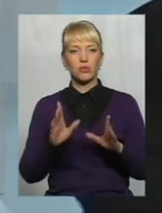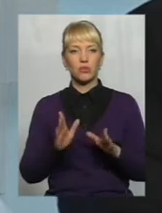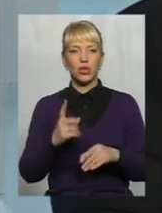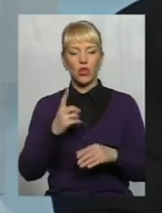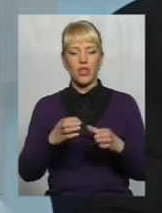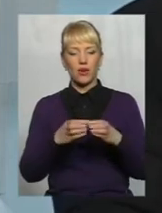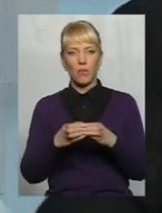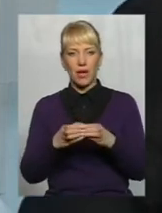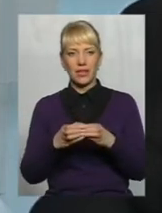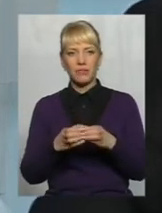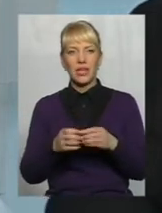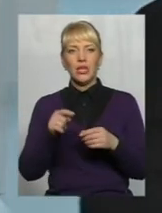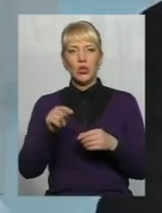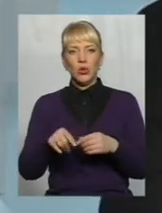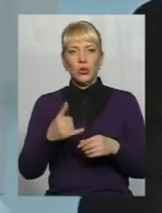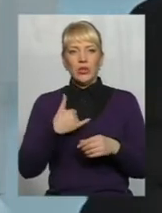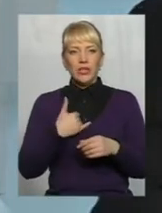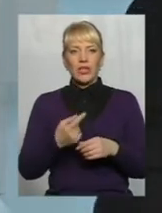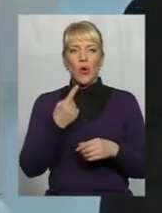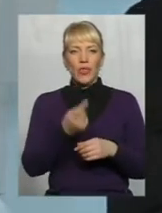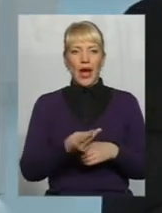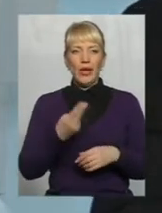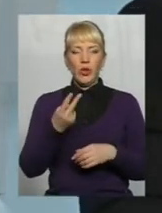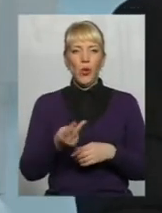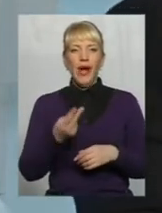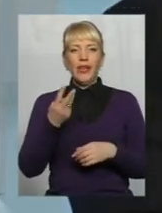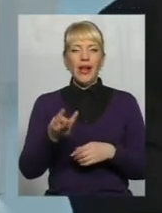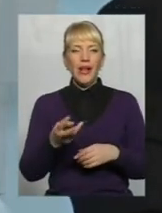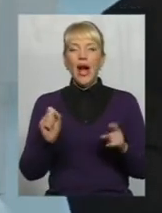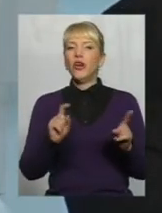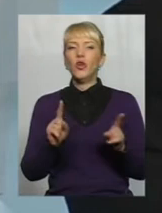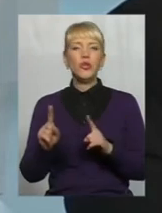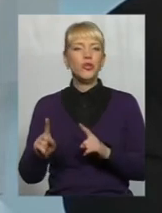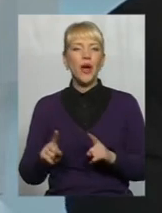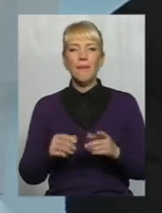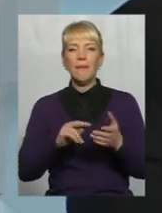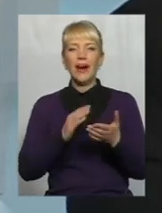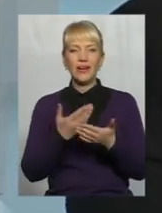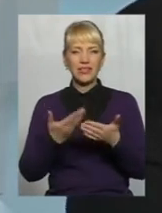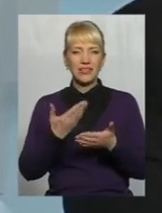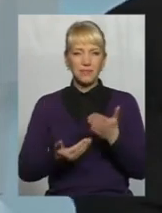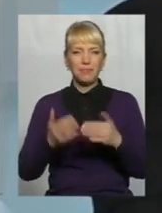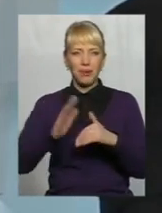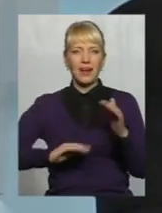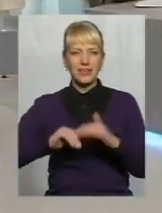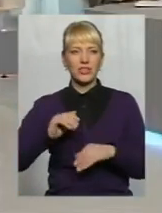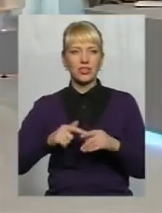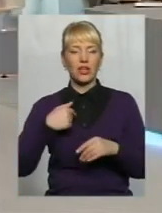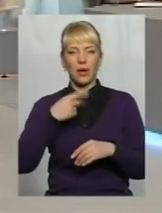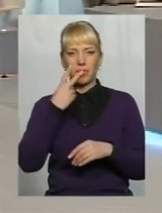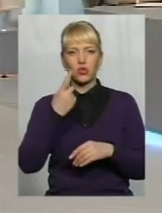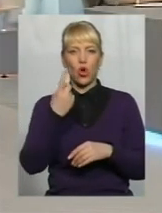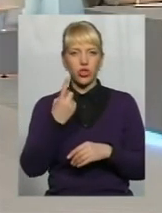громада І тут у нас і одна, і друга, і третя, а що, що, що, що, практично, я ж бачу, що тут Одна булава три